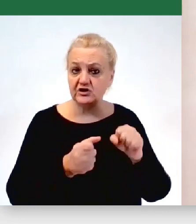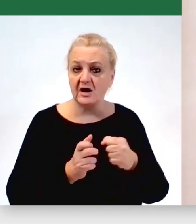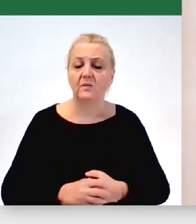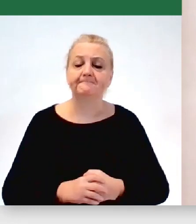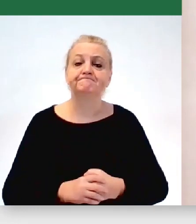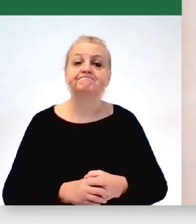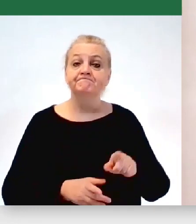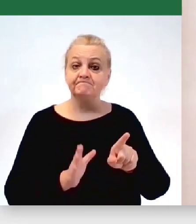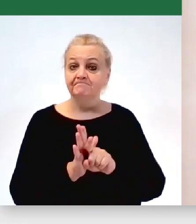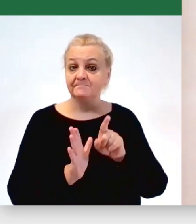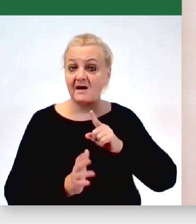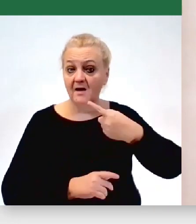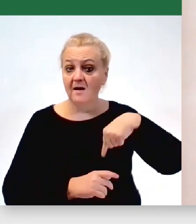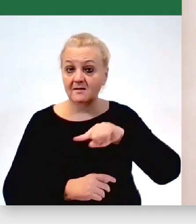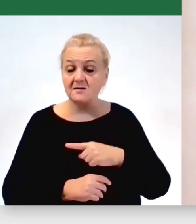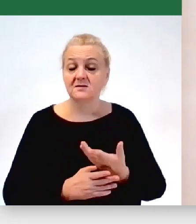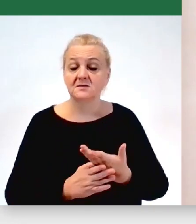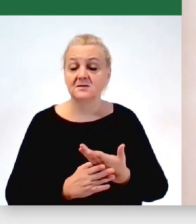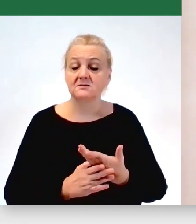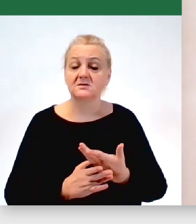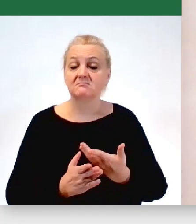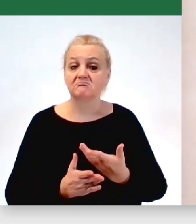dla nas osobiście taką